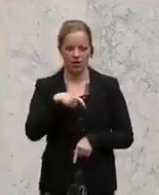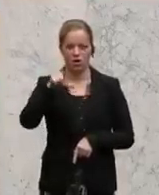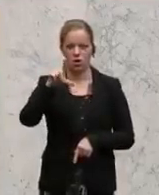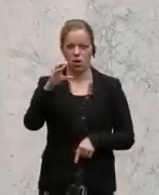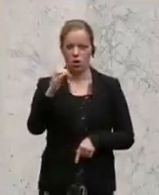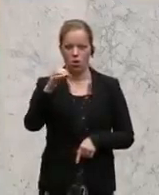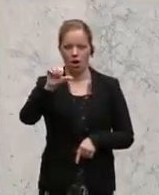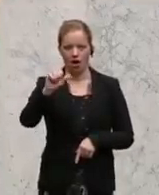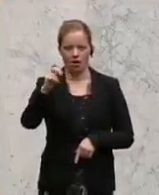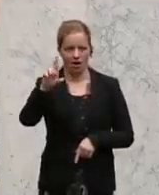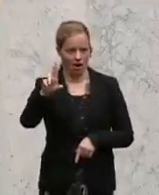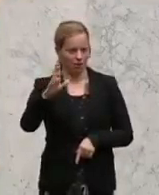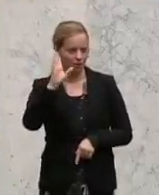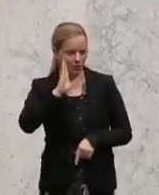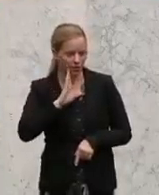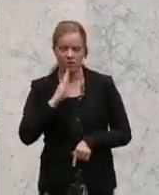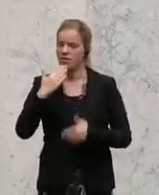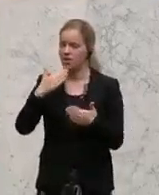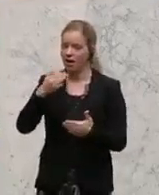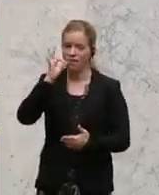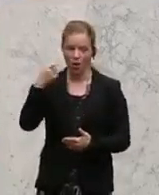Grünen. Ein krebserregendes Mittel dürfe nicht zugelassen werden.